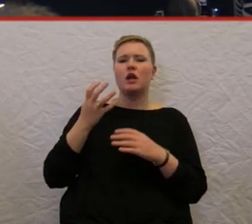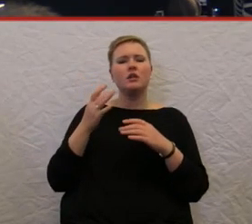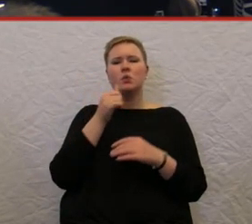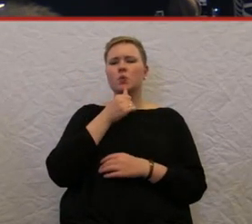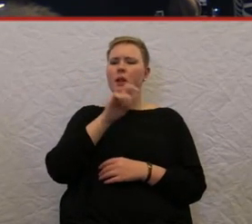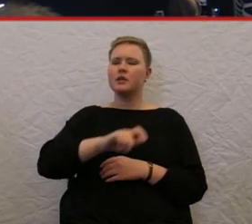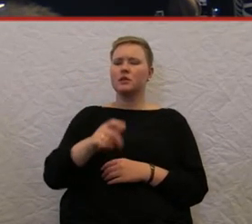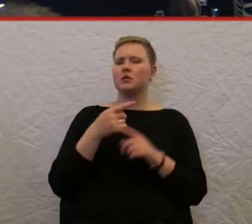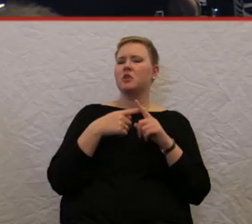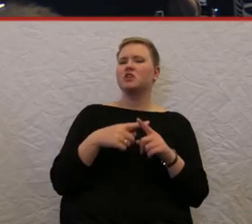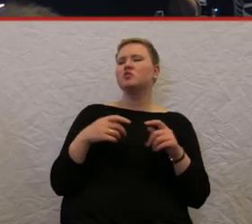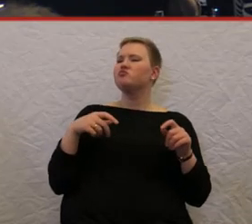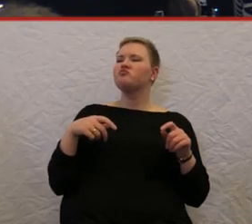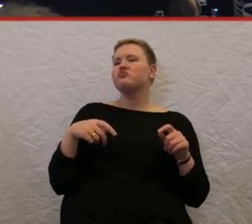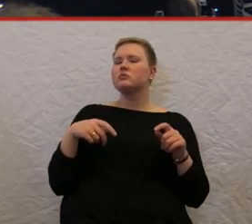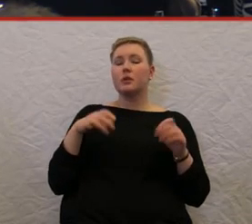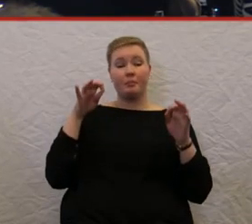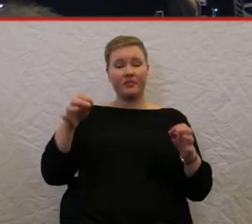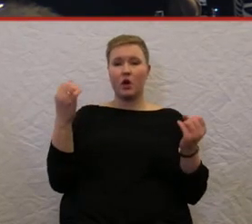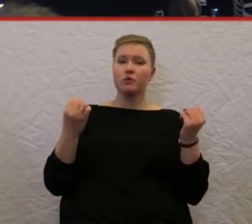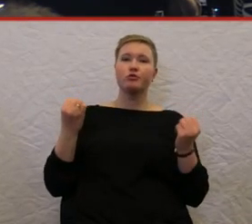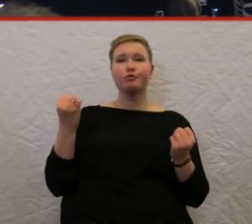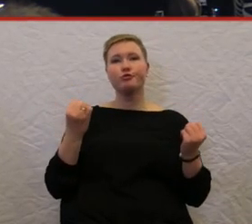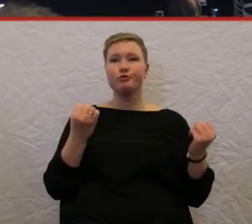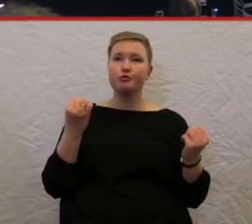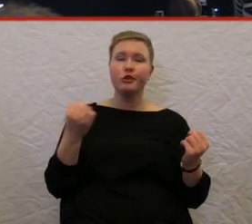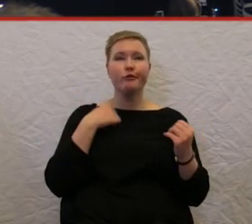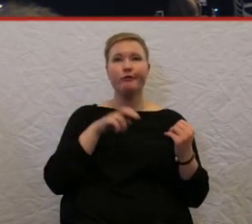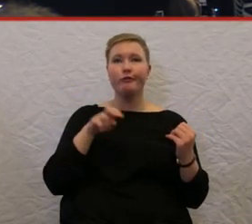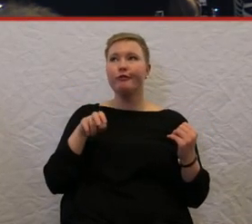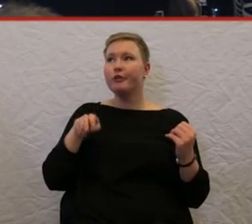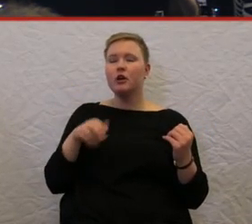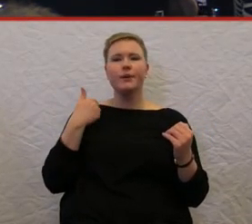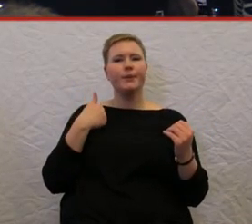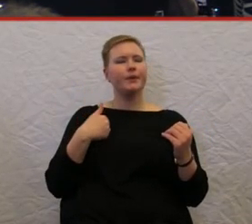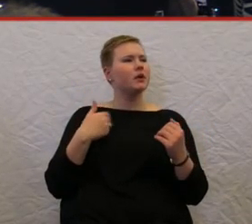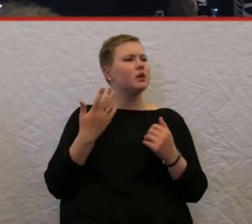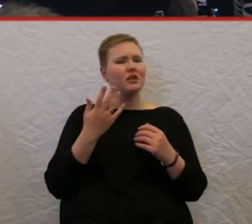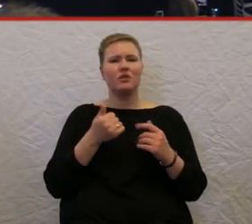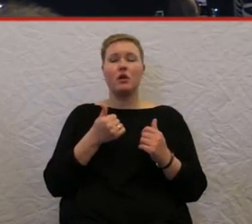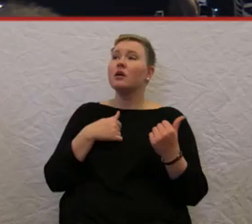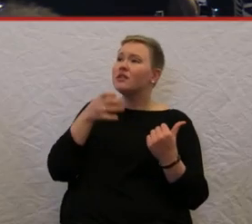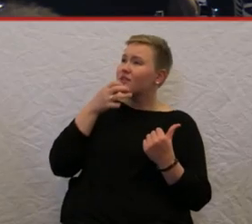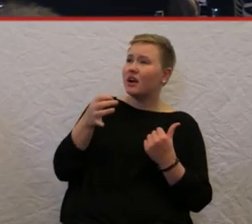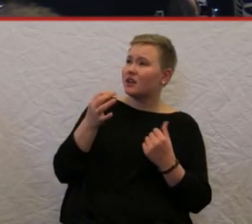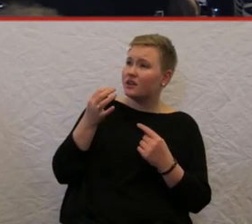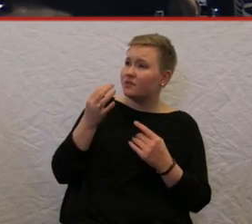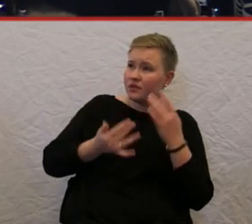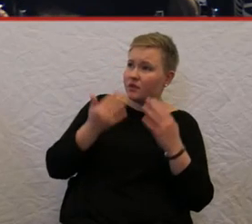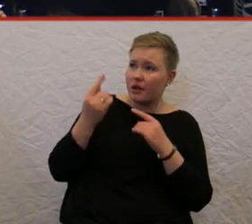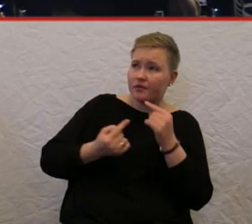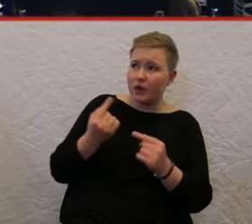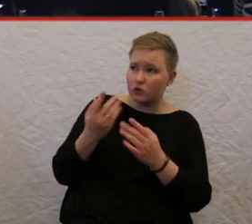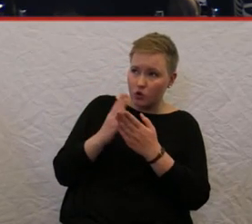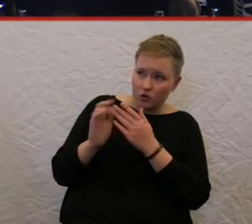vorfahren zu der Schule, als mit so einer Wanne. Also das sind ja auch noch alles. Wie weit sind denn da die Entwicklungen mit dem Antinor? Ich stelle Ihnen da gerne mal den